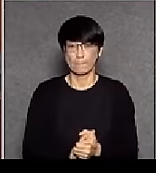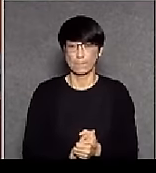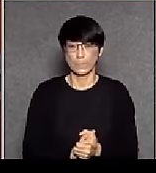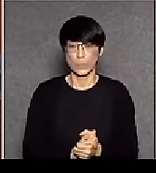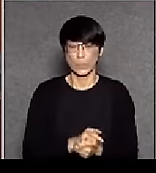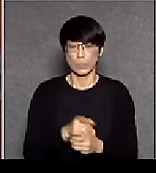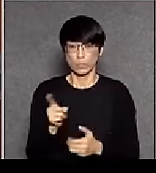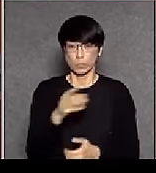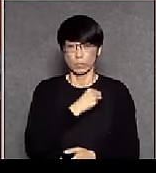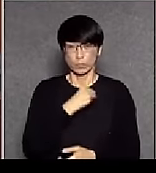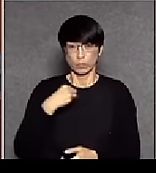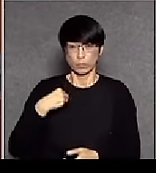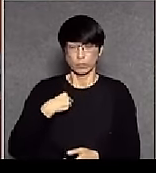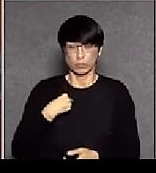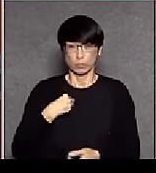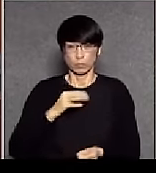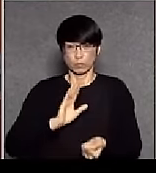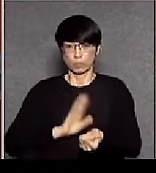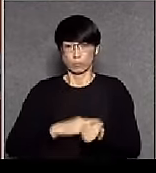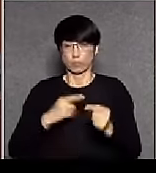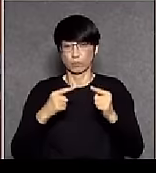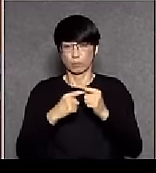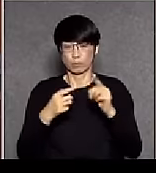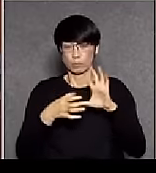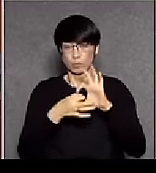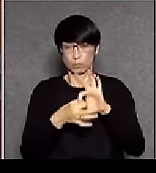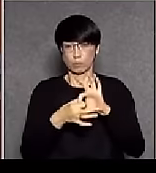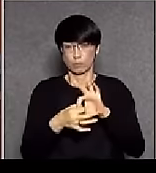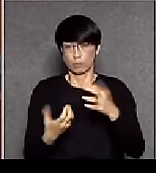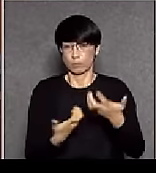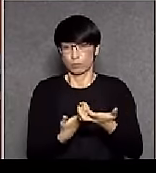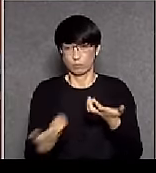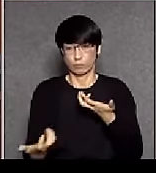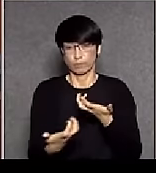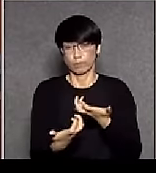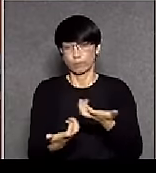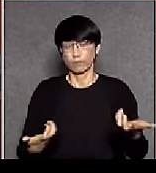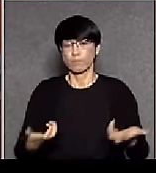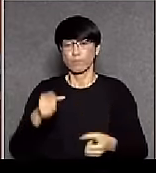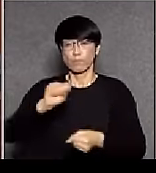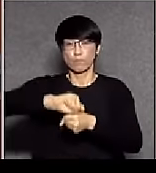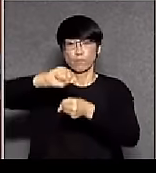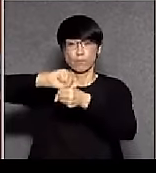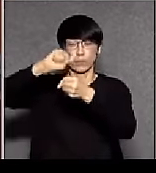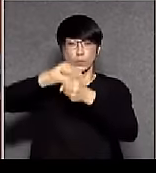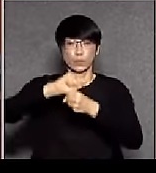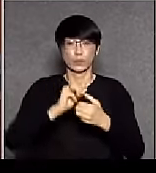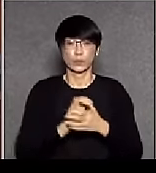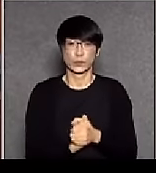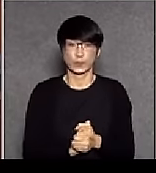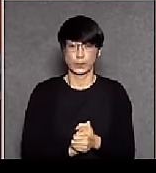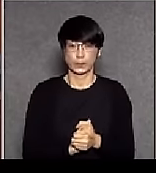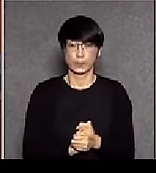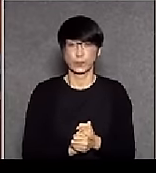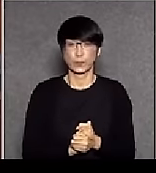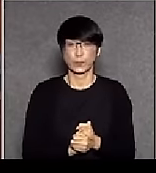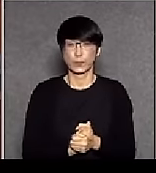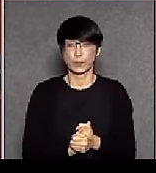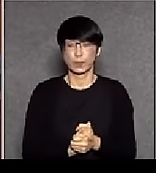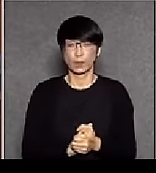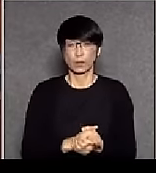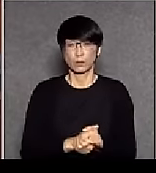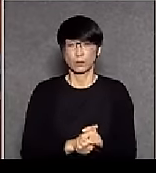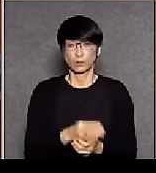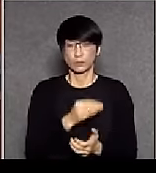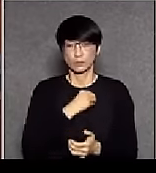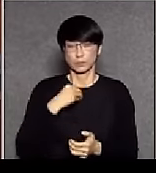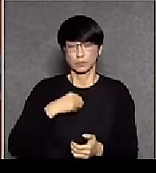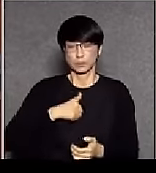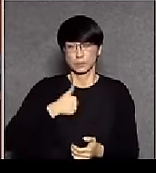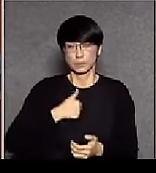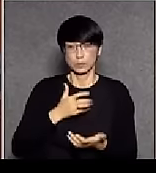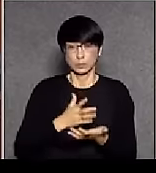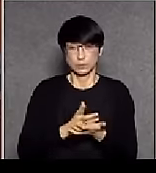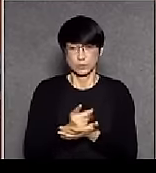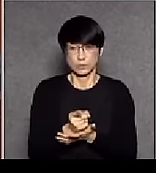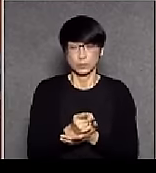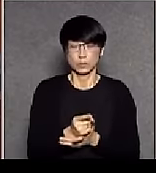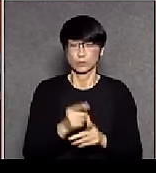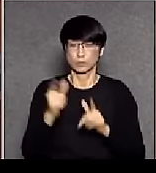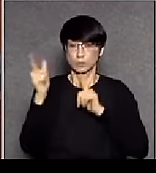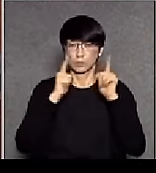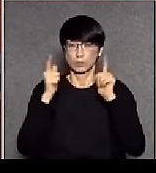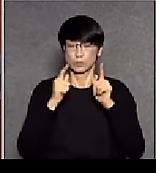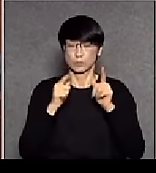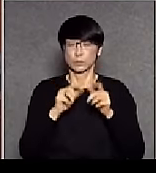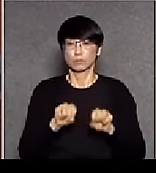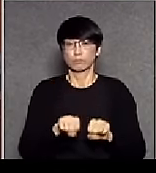醫患關係會更加撕裂我相信也會破壞了醫生的專業形象當然還有很多